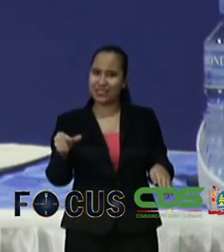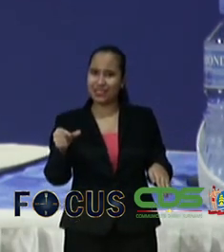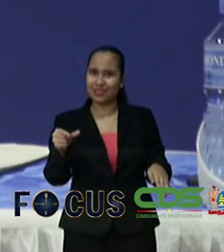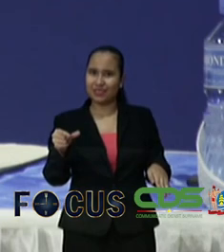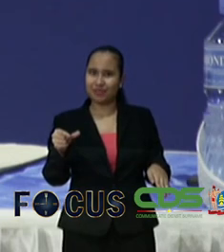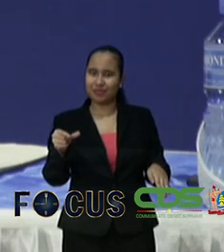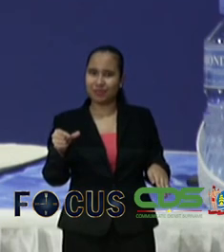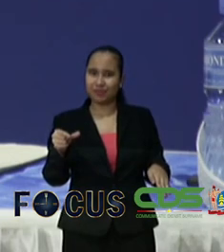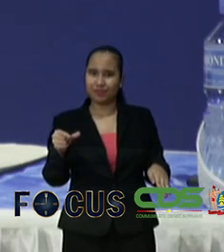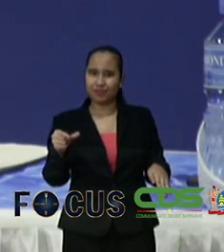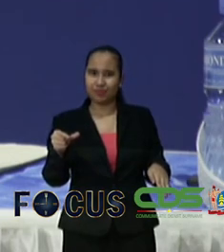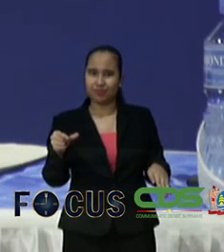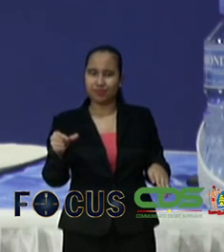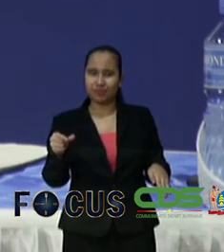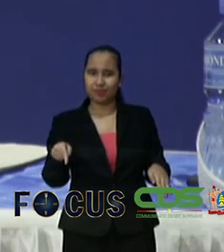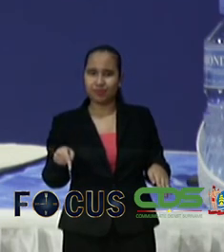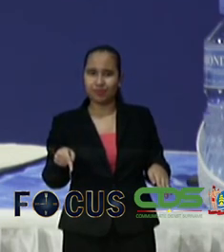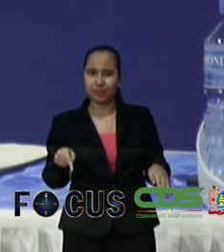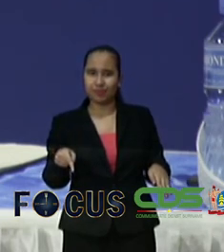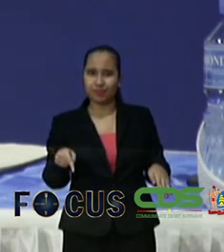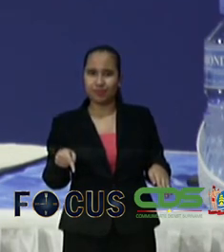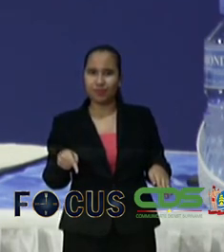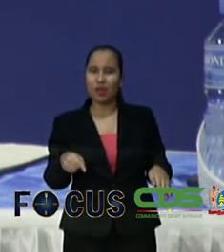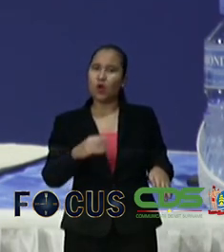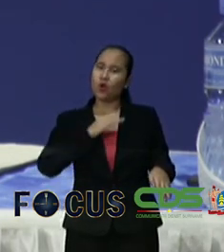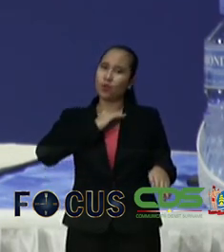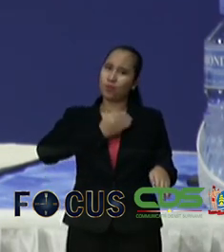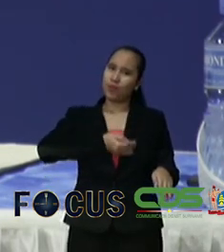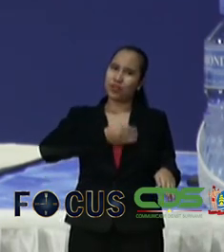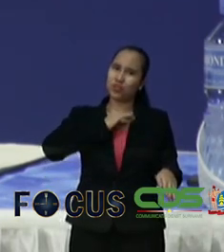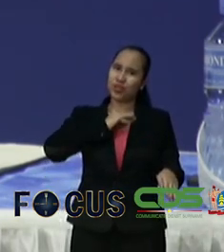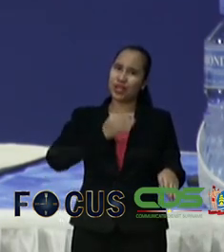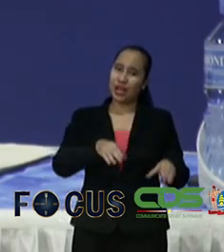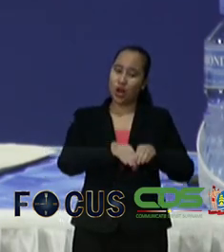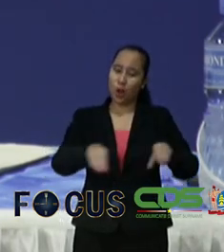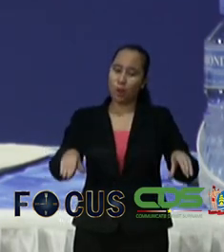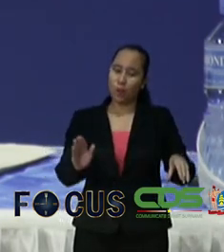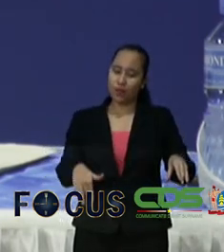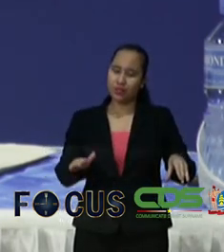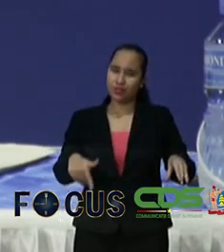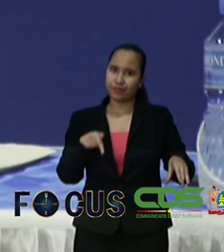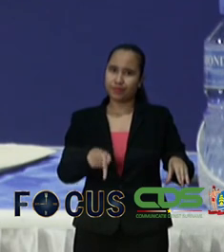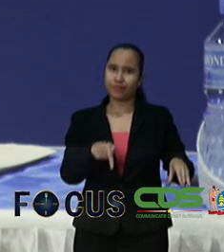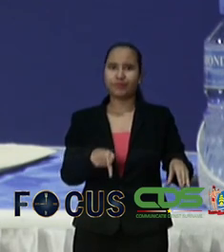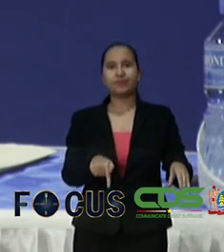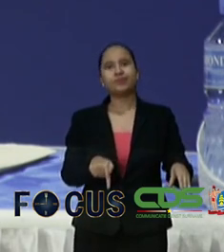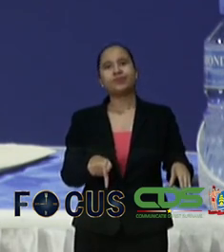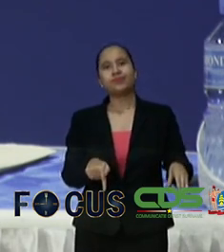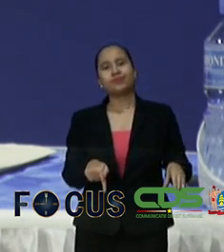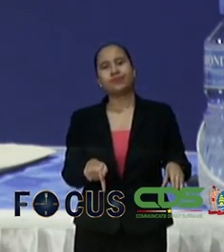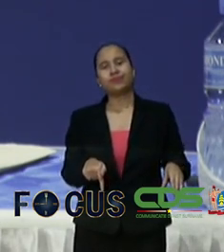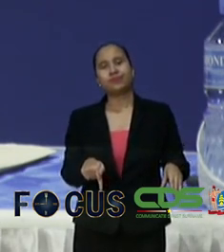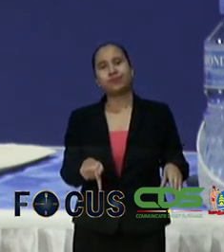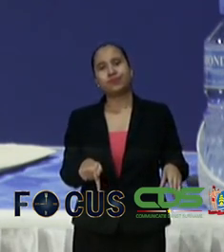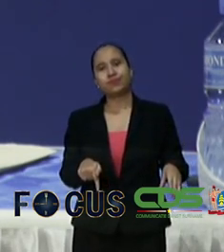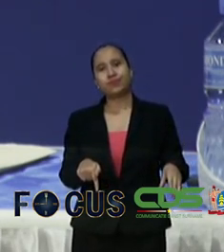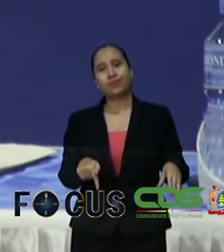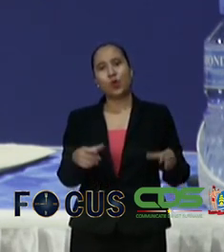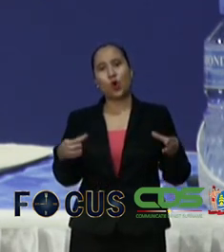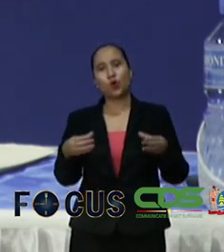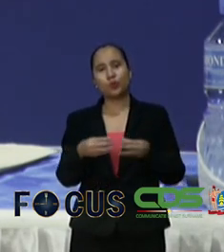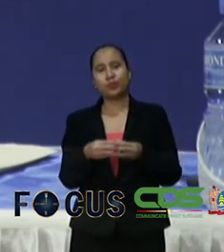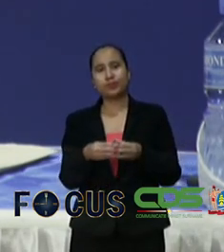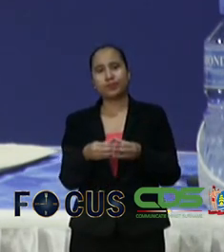bushouders maar ook de particuliere bushouders dat deze groep